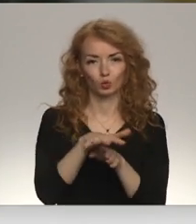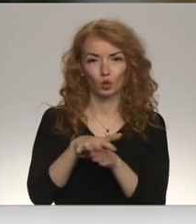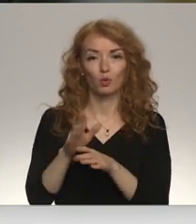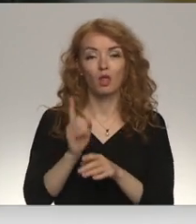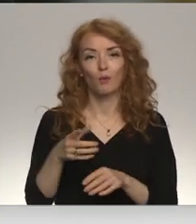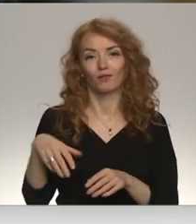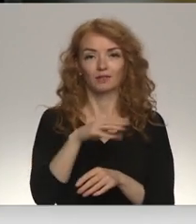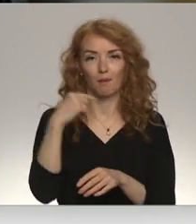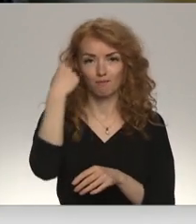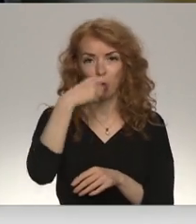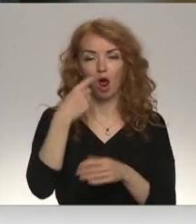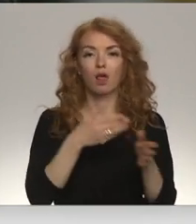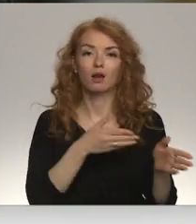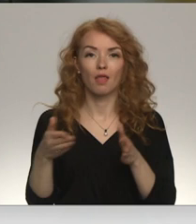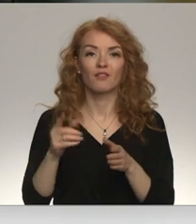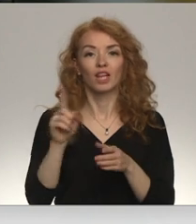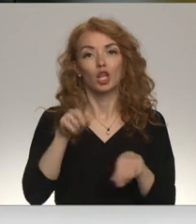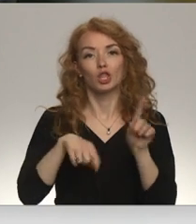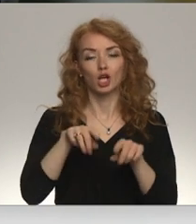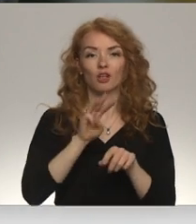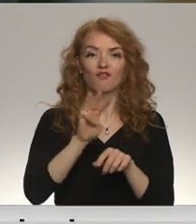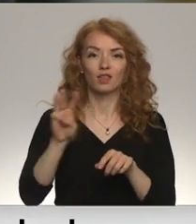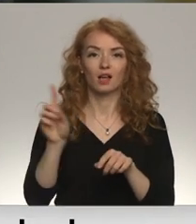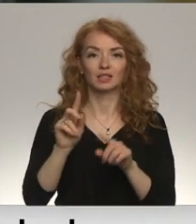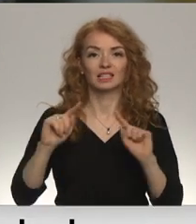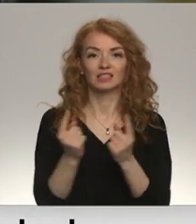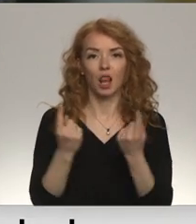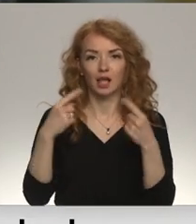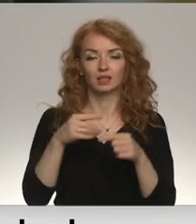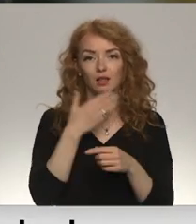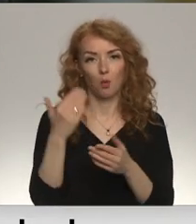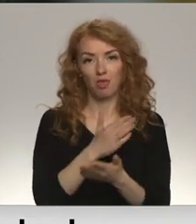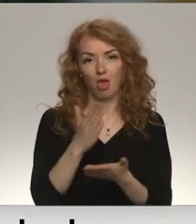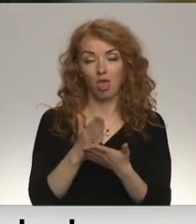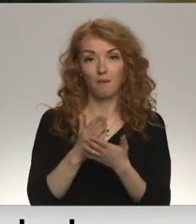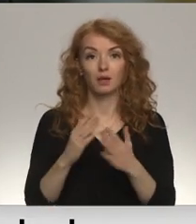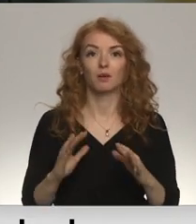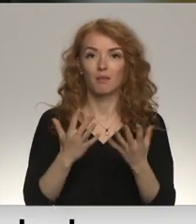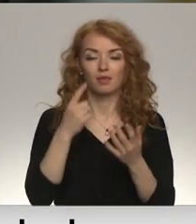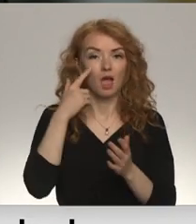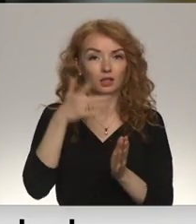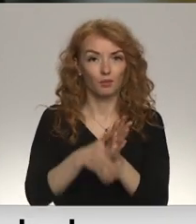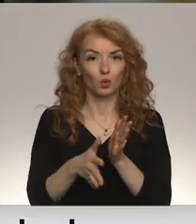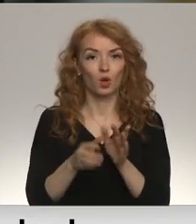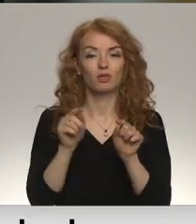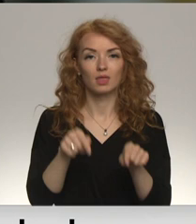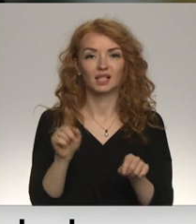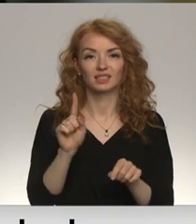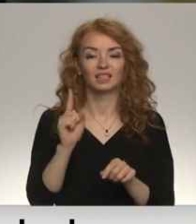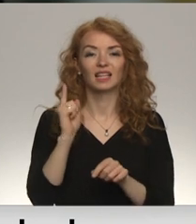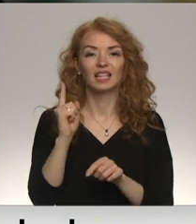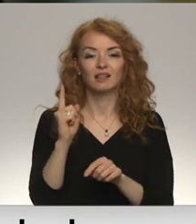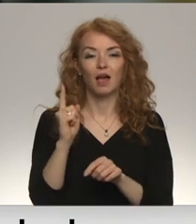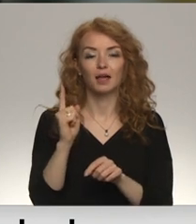jābūt morāli gataviem, ka ir kaut kādas vietnes, kas kaut kādu laiku īslaicīgi nav pieejamas, bet jāsaprot, ka tas ir tikai